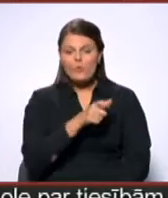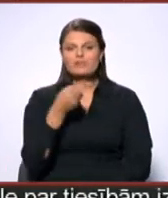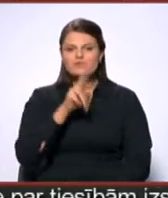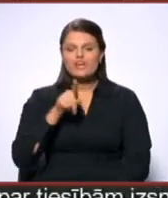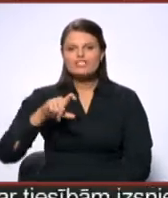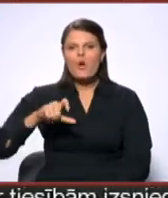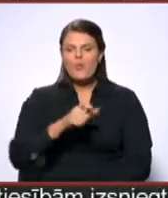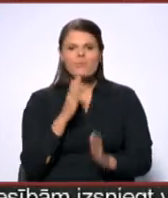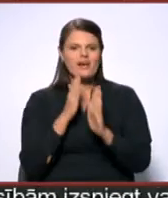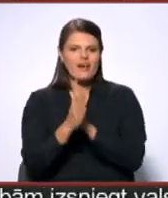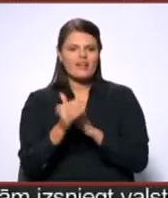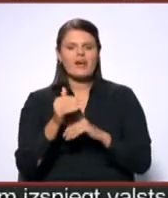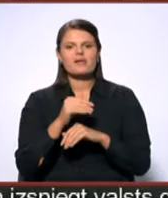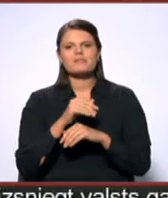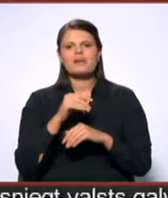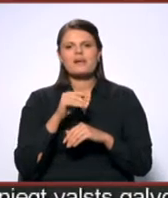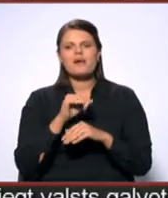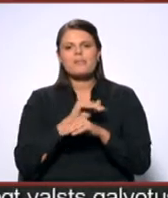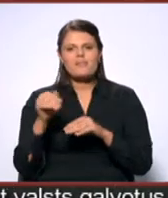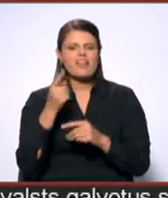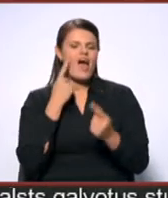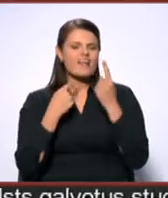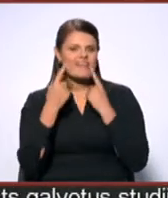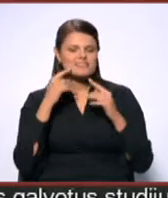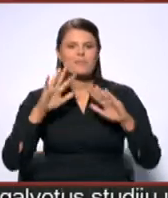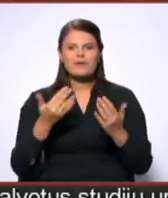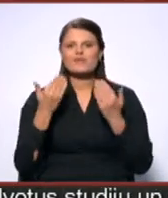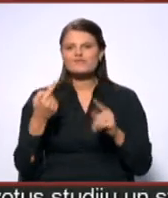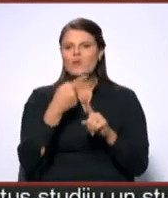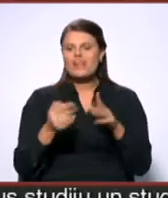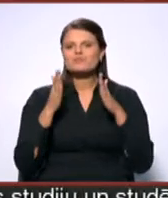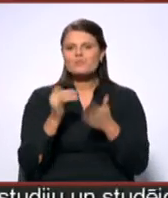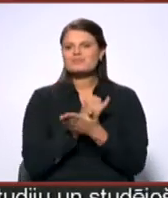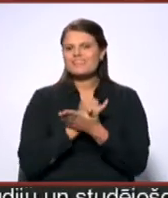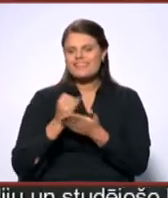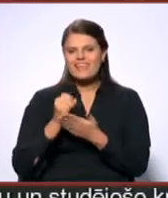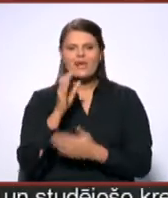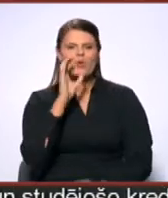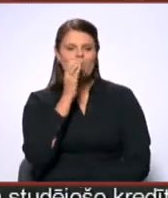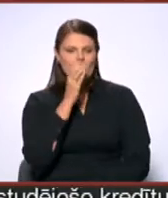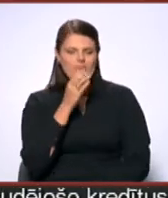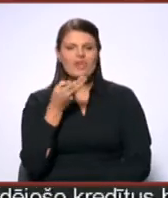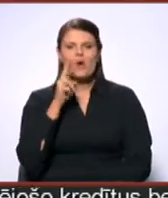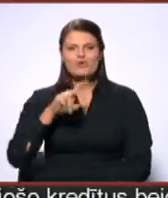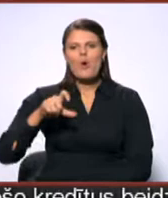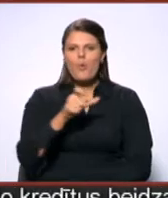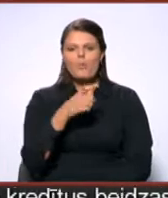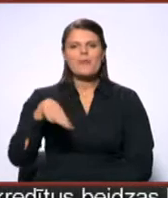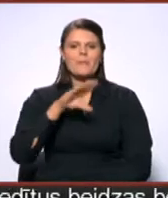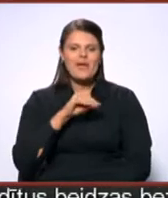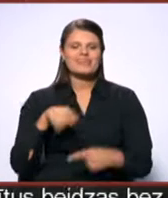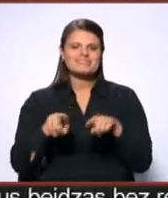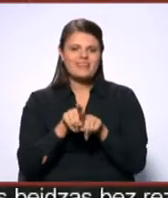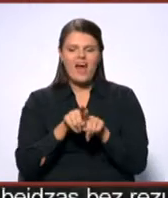ieceviņa garām tā ir pilna kaupa asariņa, bet šoreiz tā būs tīri ūdeņi un upi mēs arī